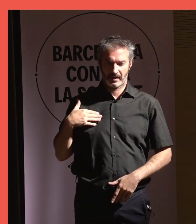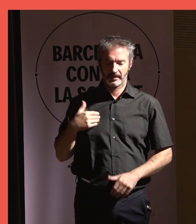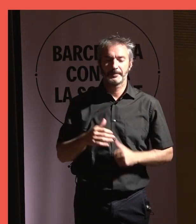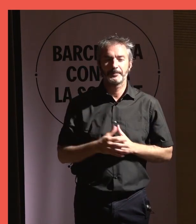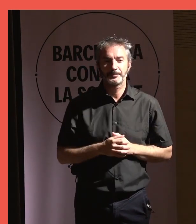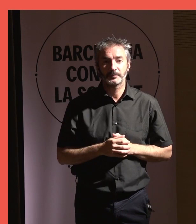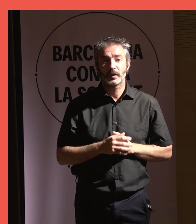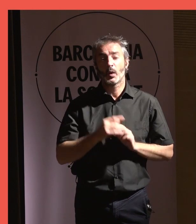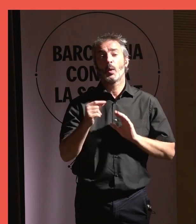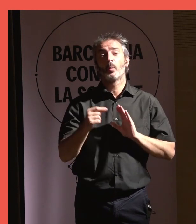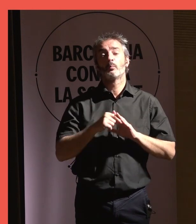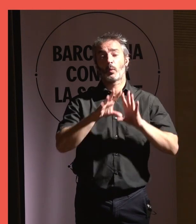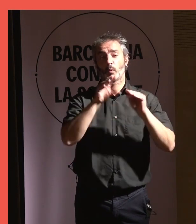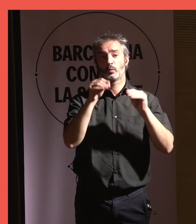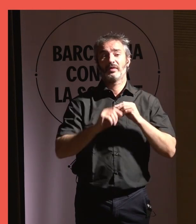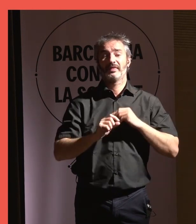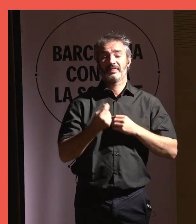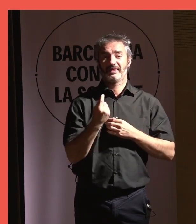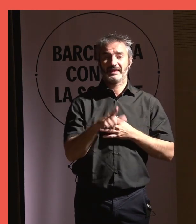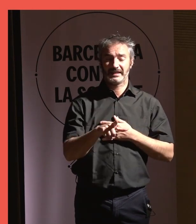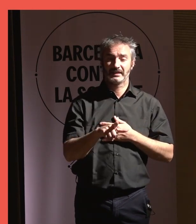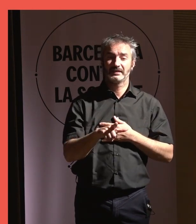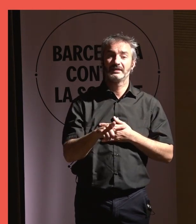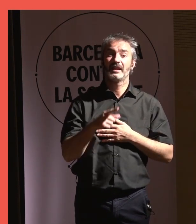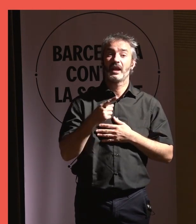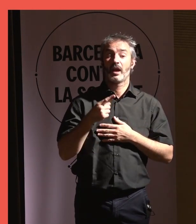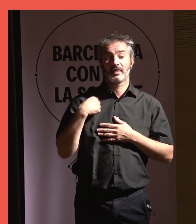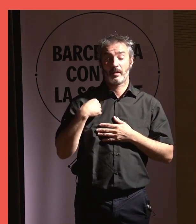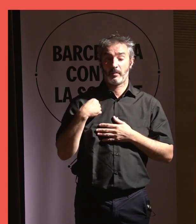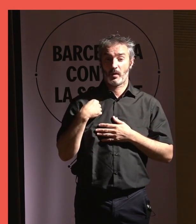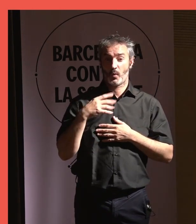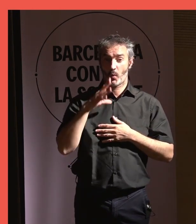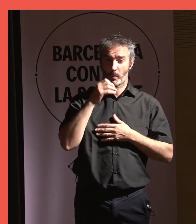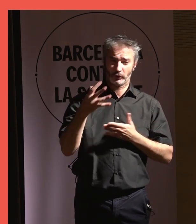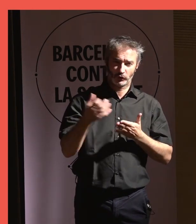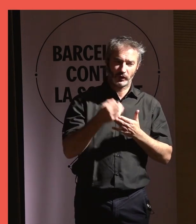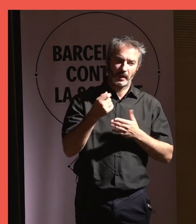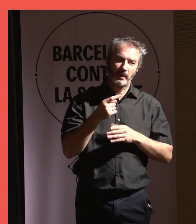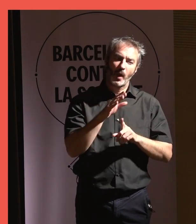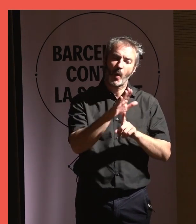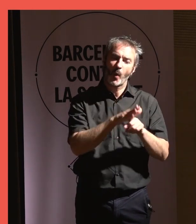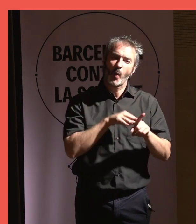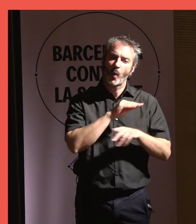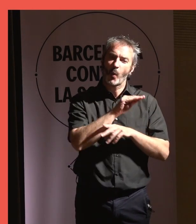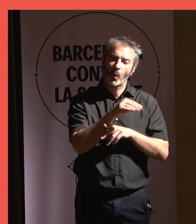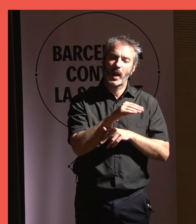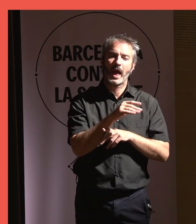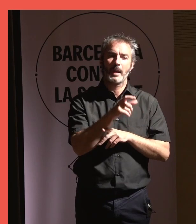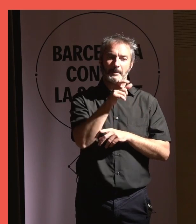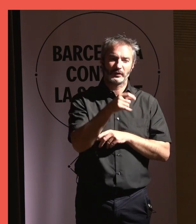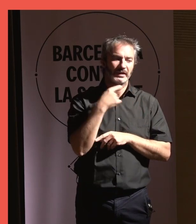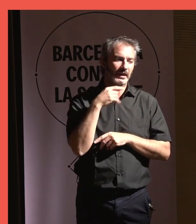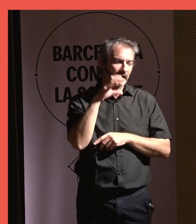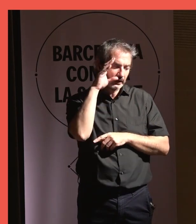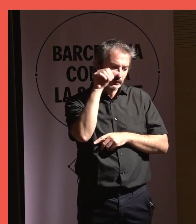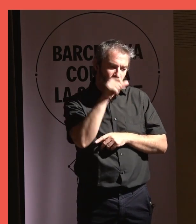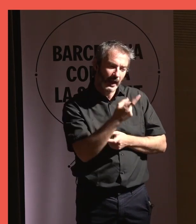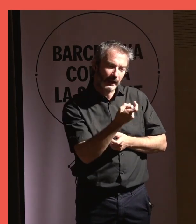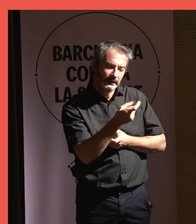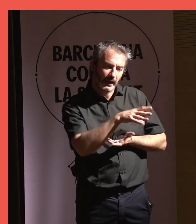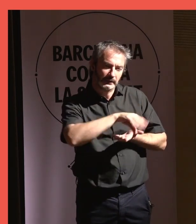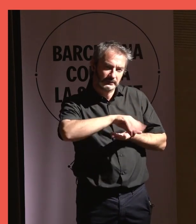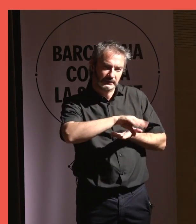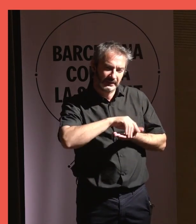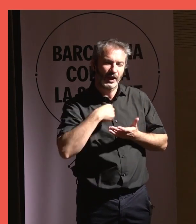Punt 17. Les entitats governamentals han de tenir cura de les persones, escoltant les seves necessitats i